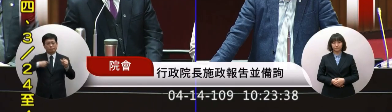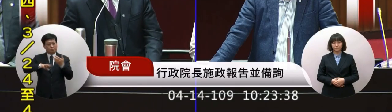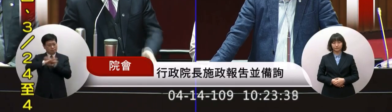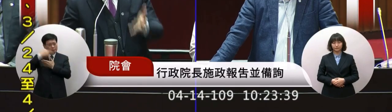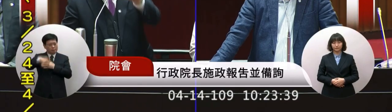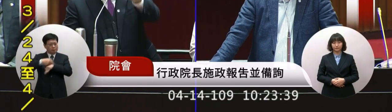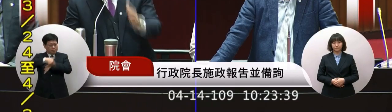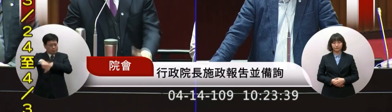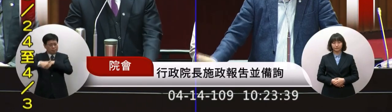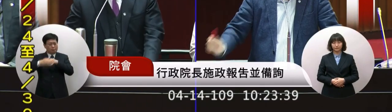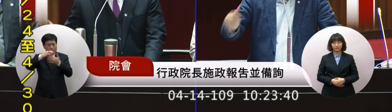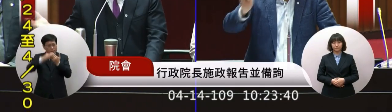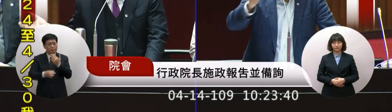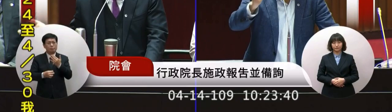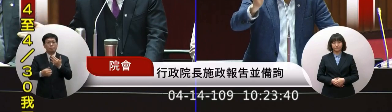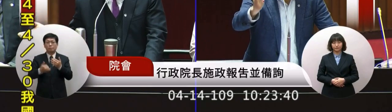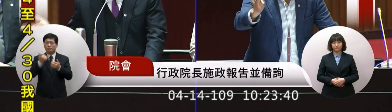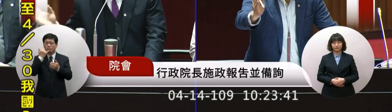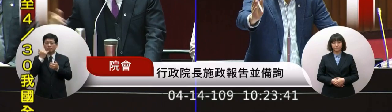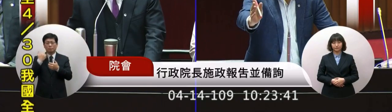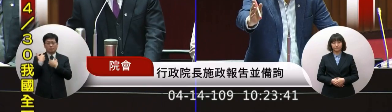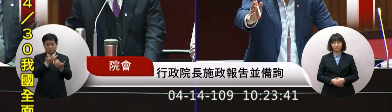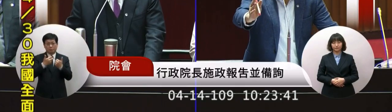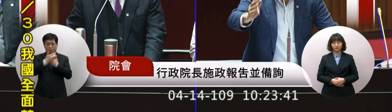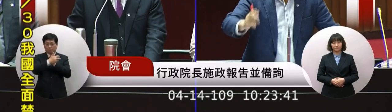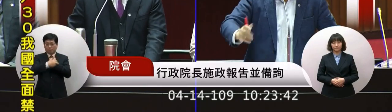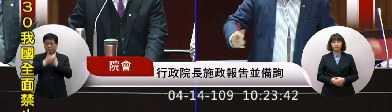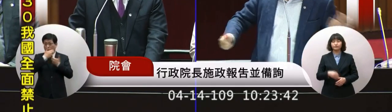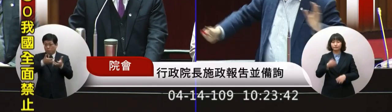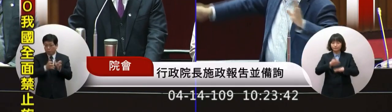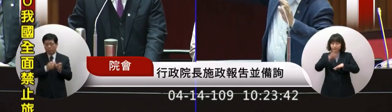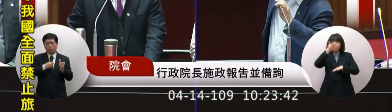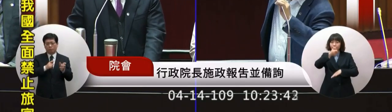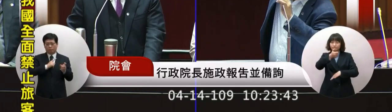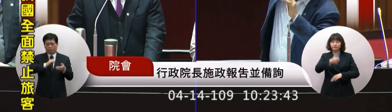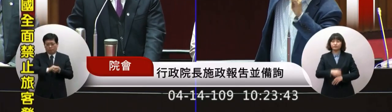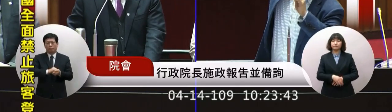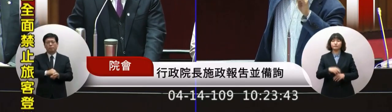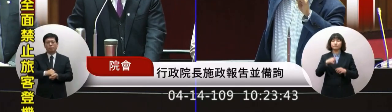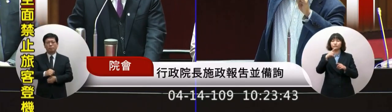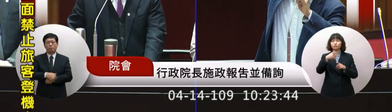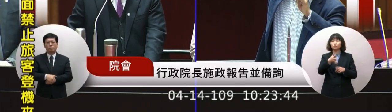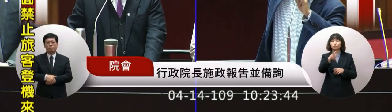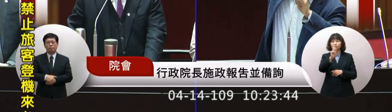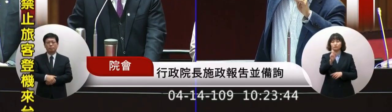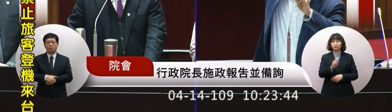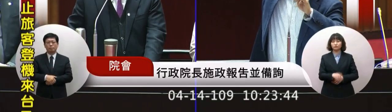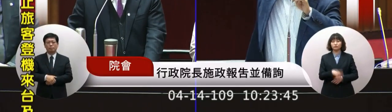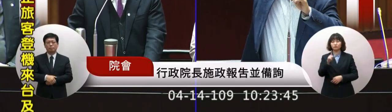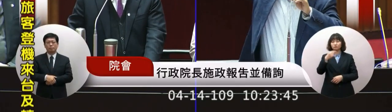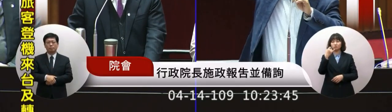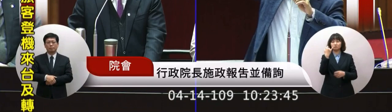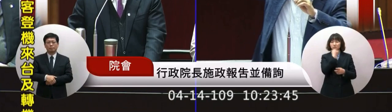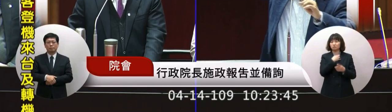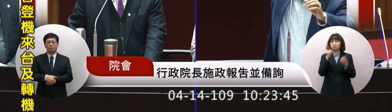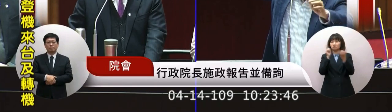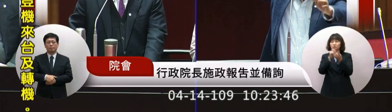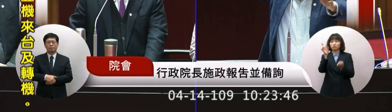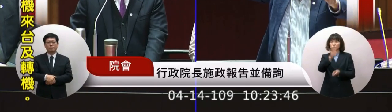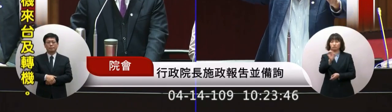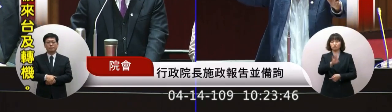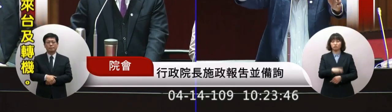做規範 讓衛福部斟酌感謝 怎麼說 你不知道 社長 這可能你沒看過